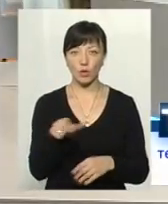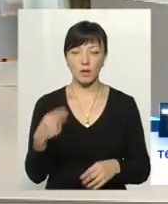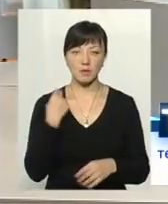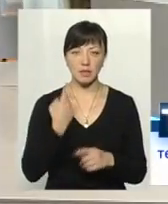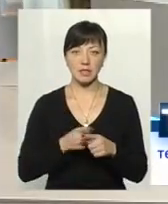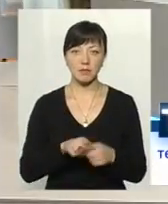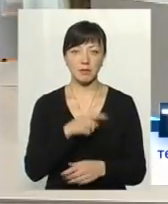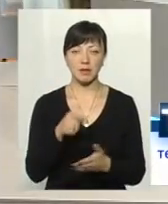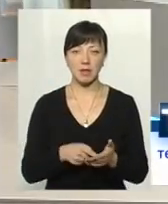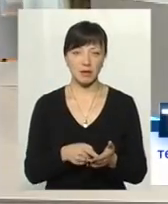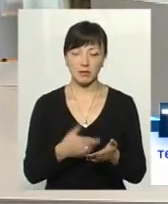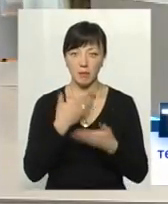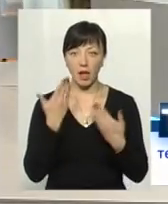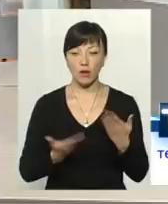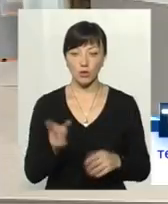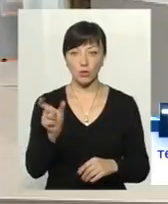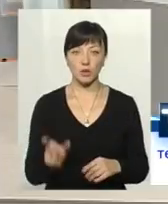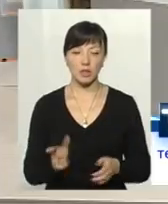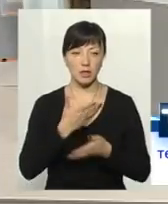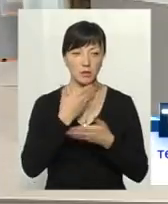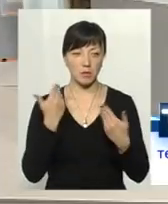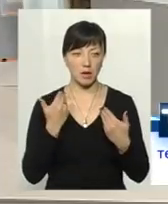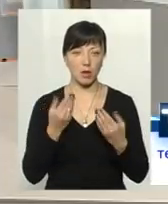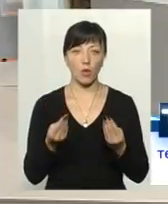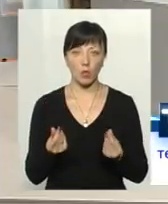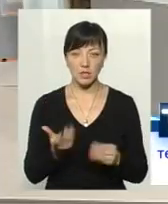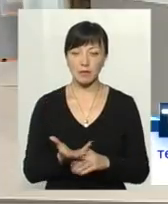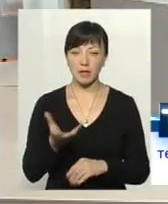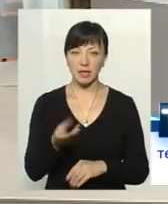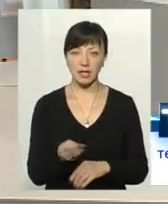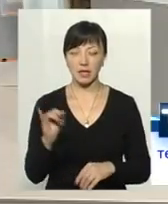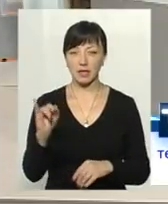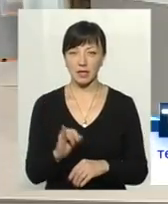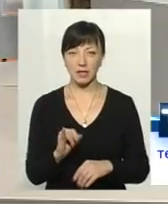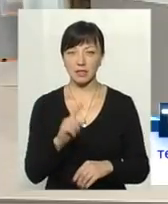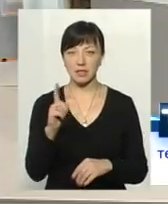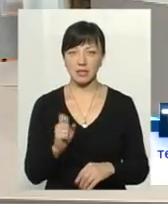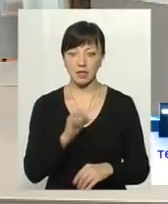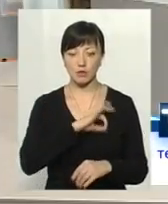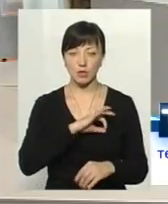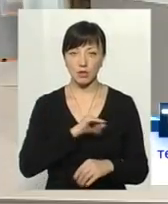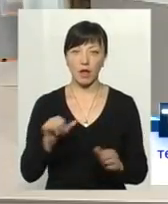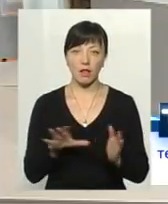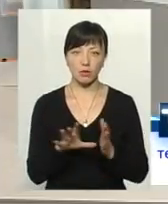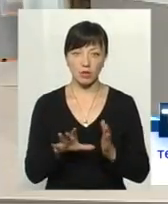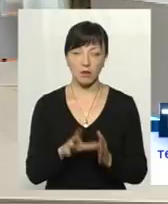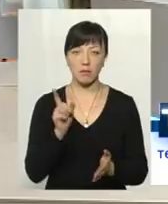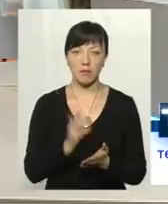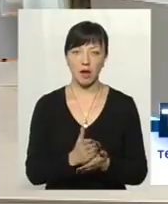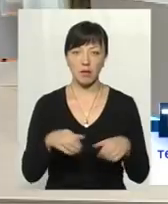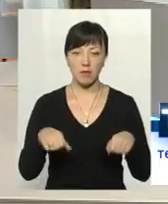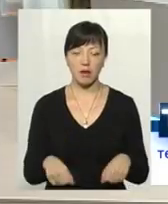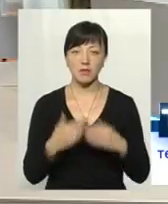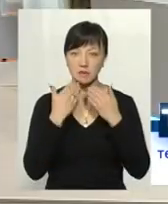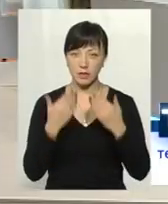З цим питанням немає. Якщо споживач не має коштів сплатити і за спожиту електричну енергію, він має право